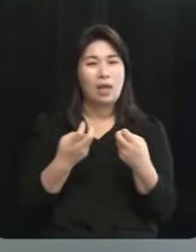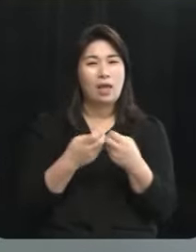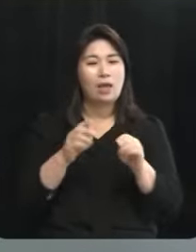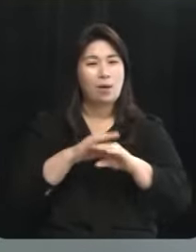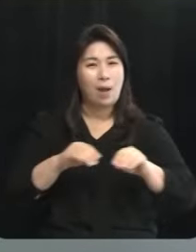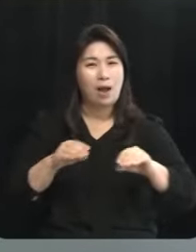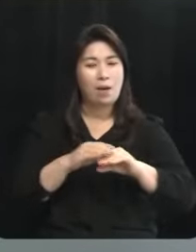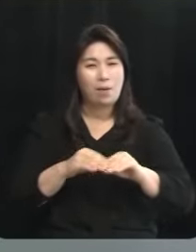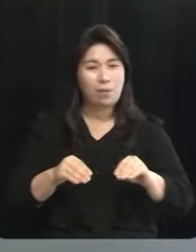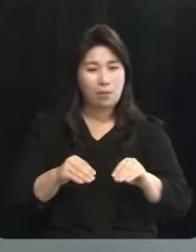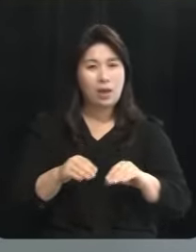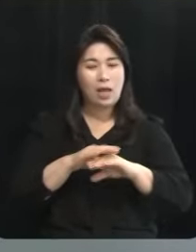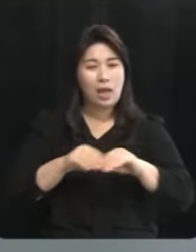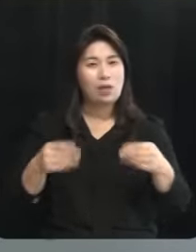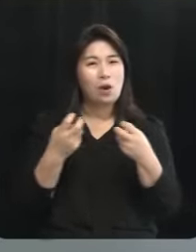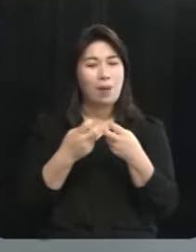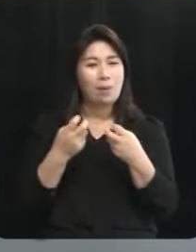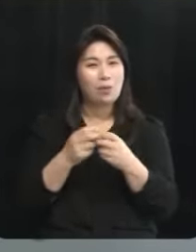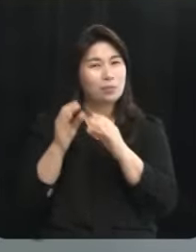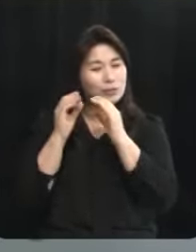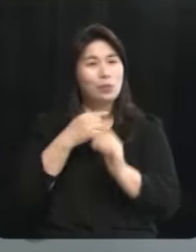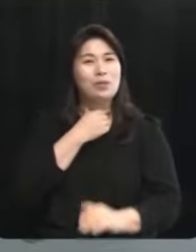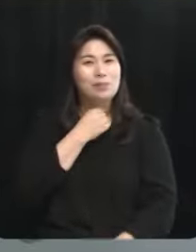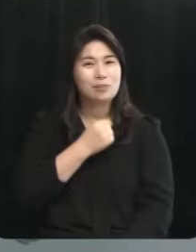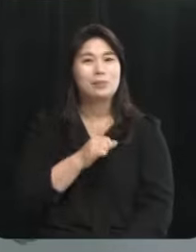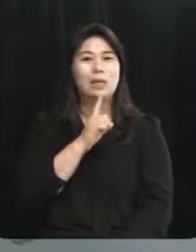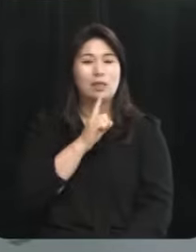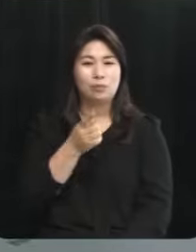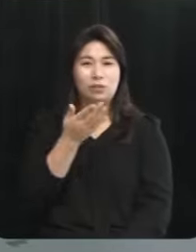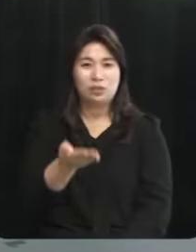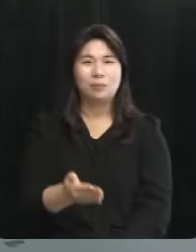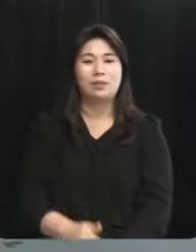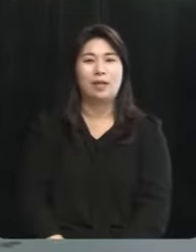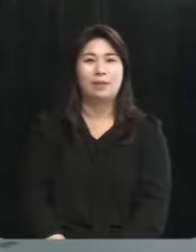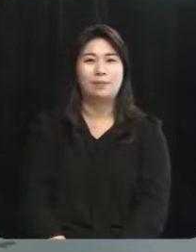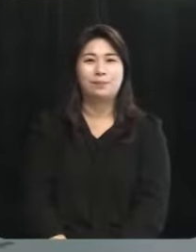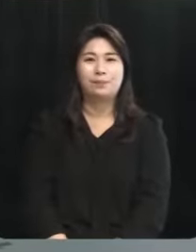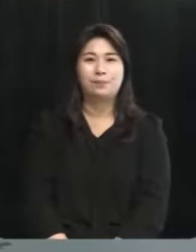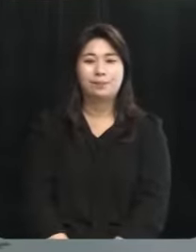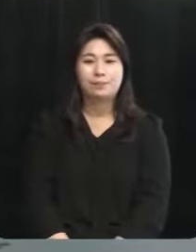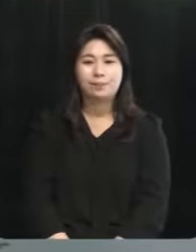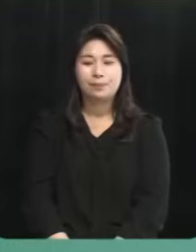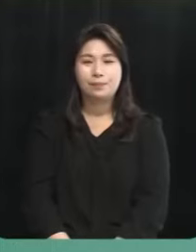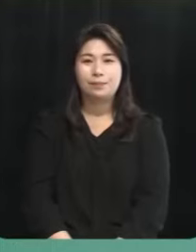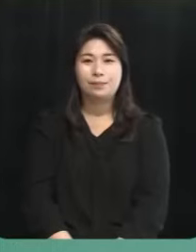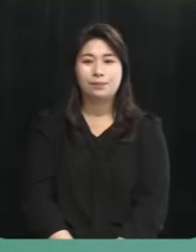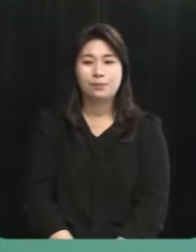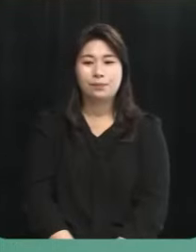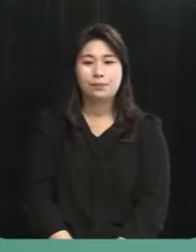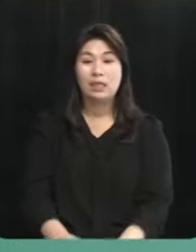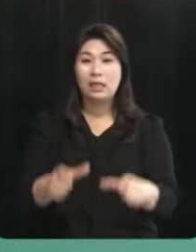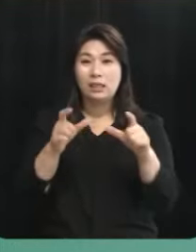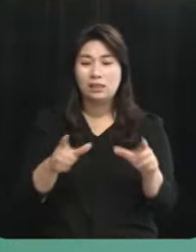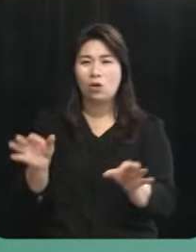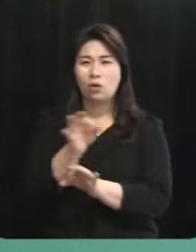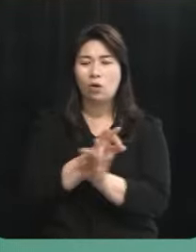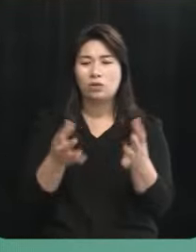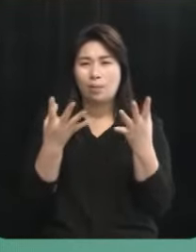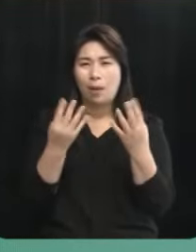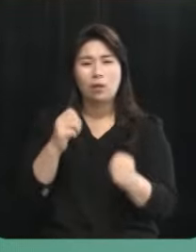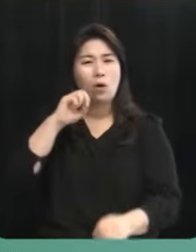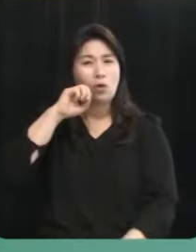싶습니다 1분 드리도록 하겠습니다 이번에는 강순아 후보 먼저 시작해 주십시오 네. 지역경제가 많이